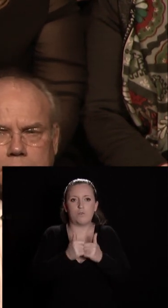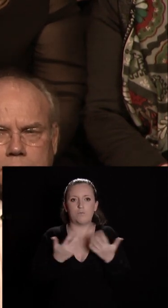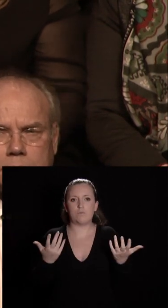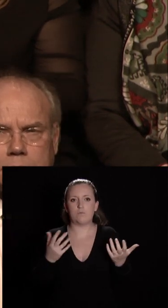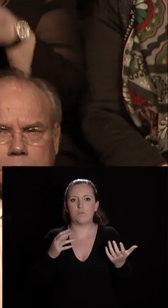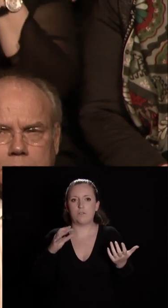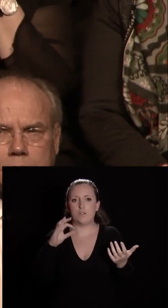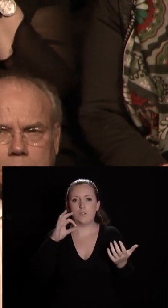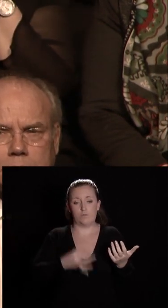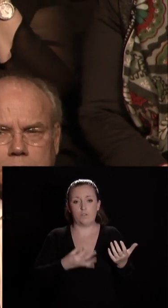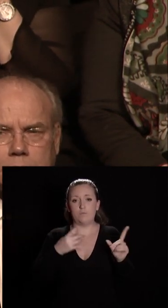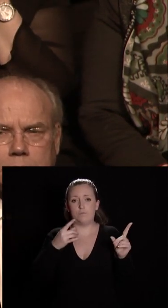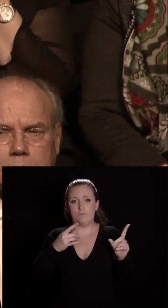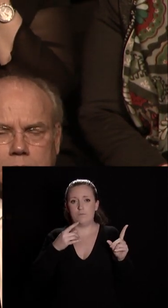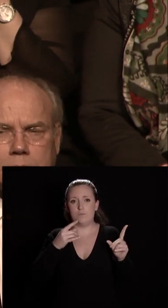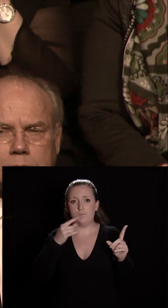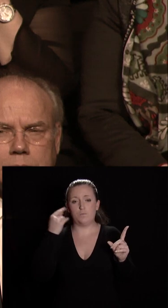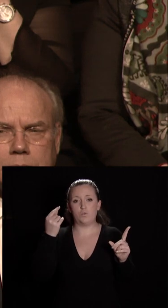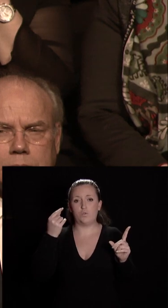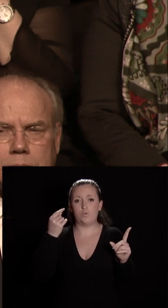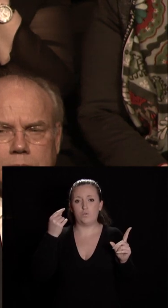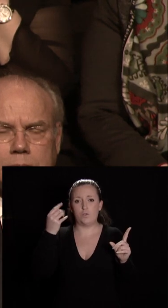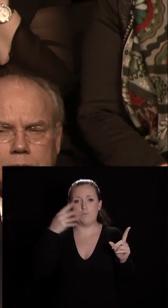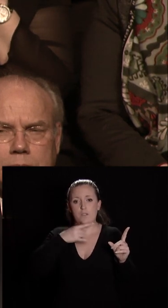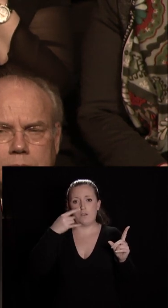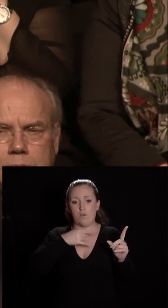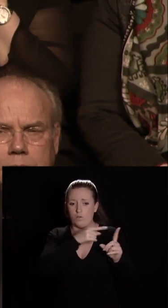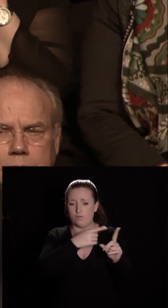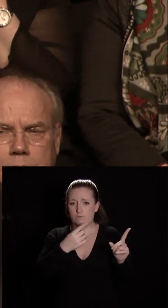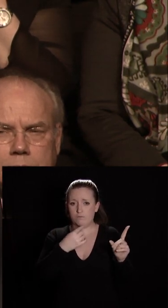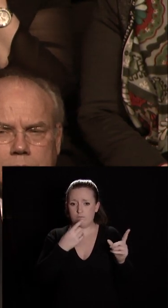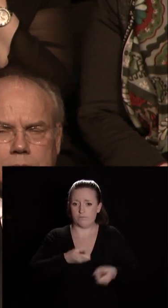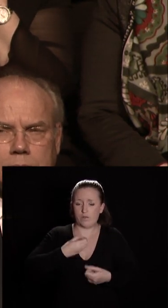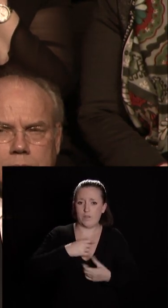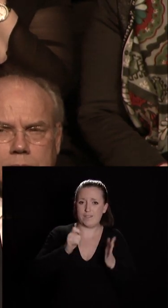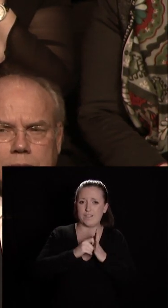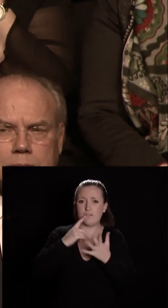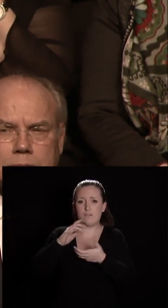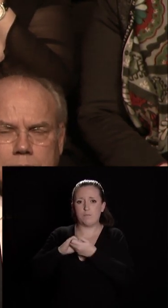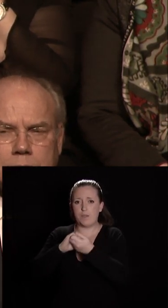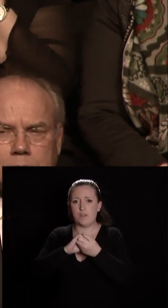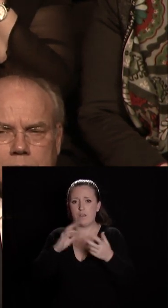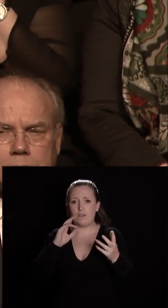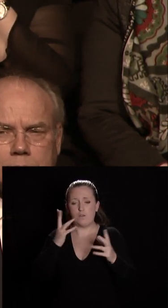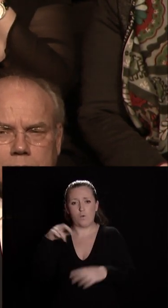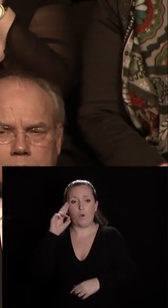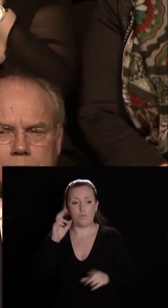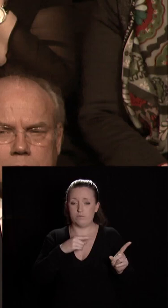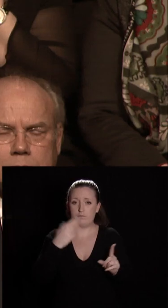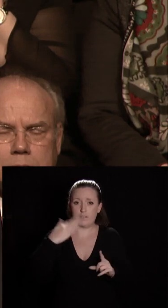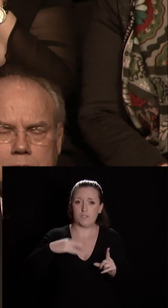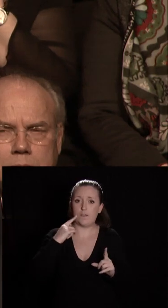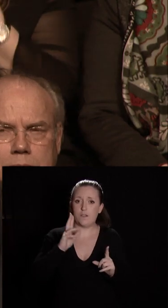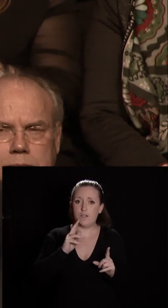propos de François Mitterrand me reviennent quand je parle de la paix et de l'Europe mesdames, messieurs n'oublions jamais que le